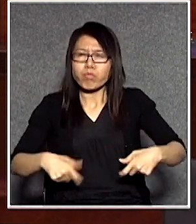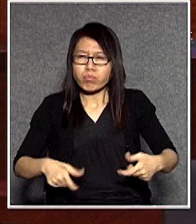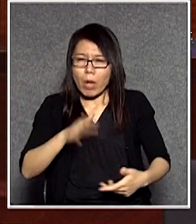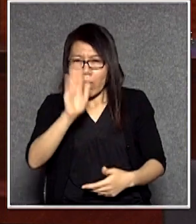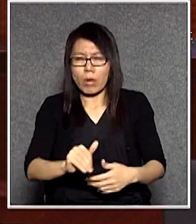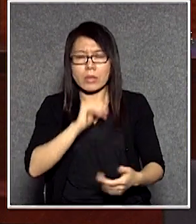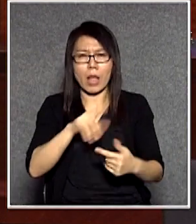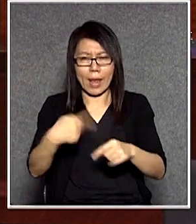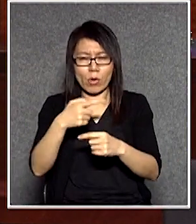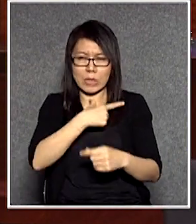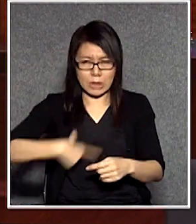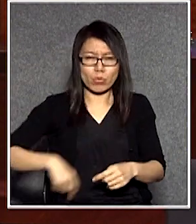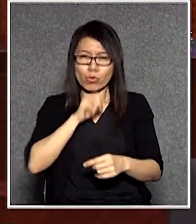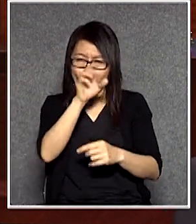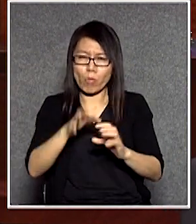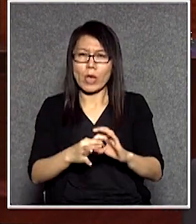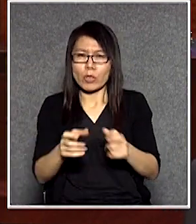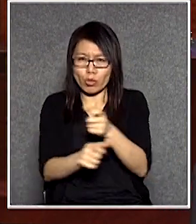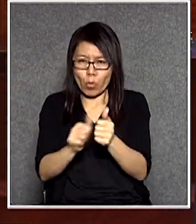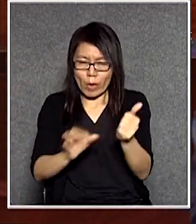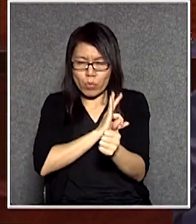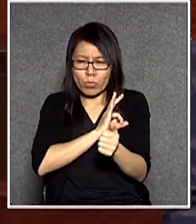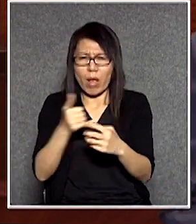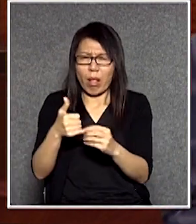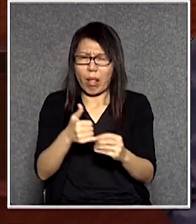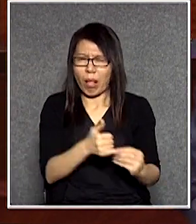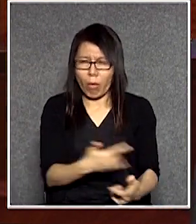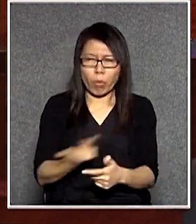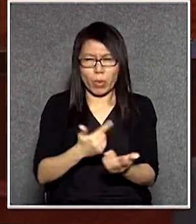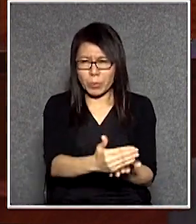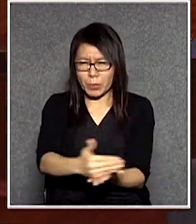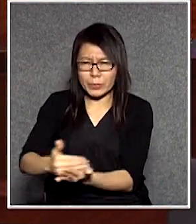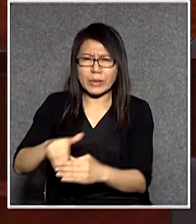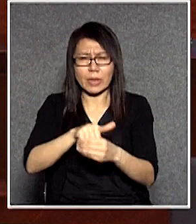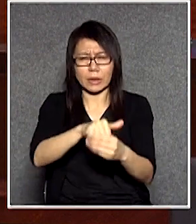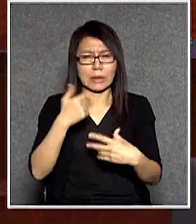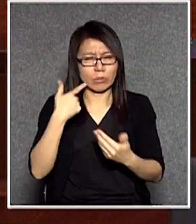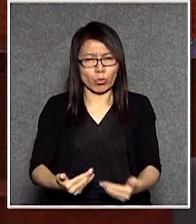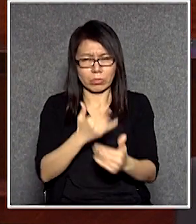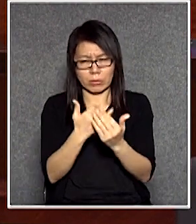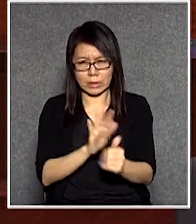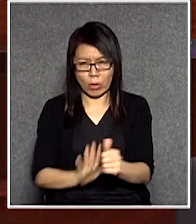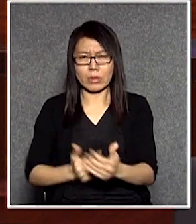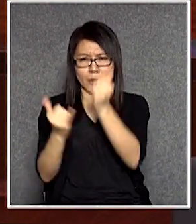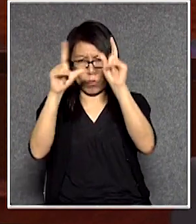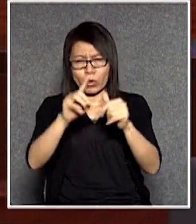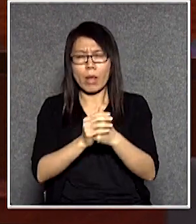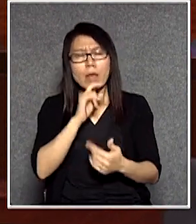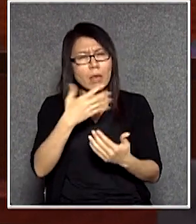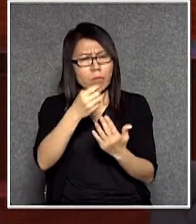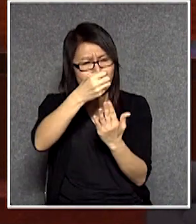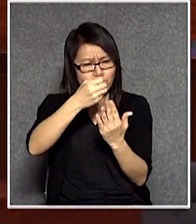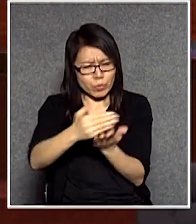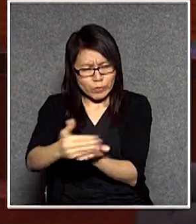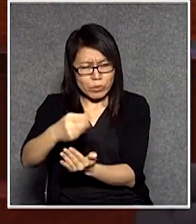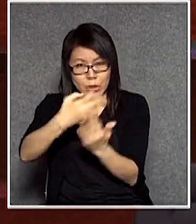一方面有議員也表明會在財委會拉布者會拖延大量撥款申請嚴重影響民生我先說撥款條例草